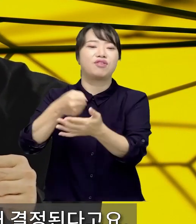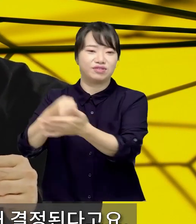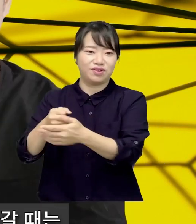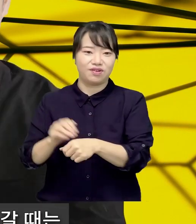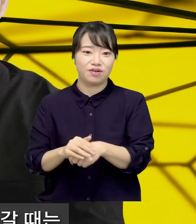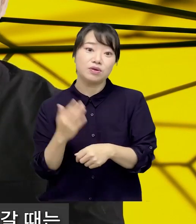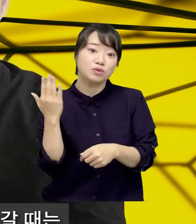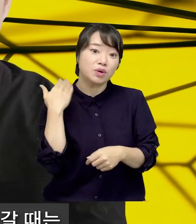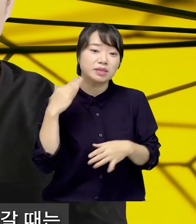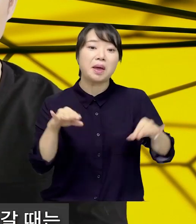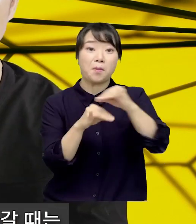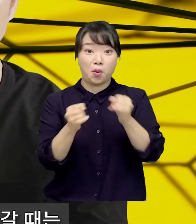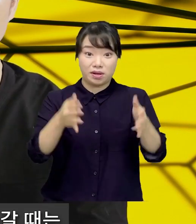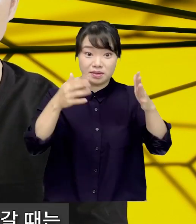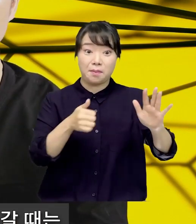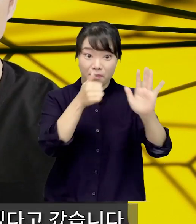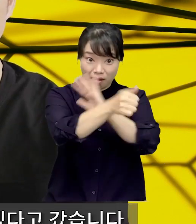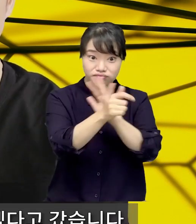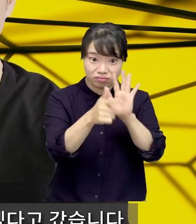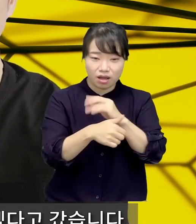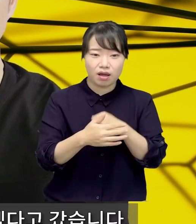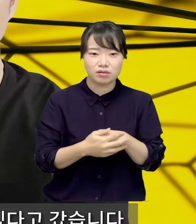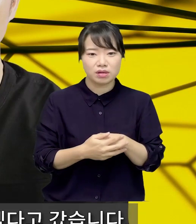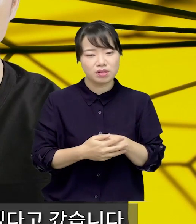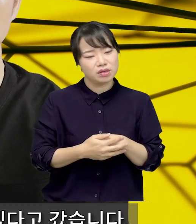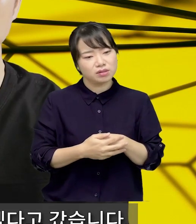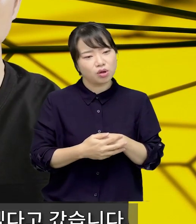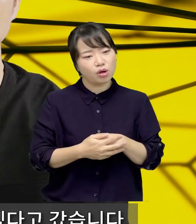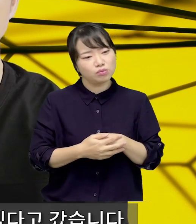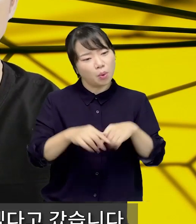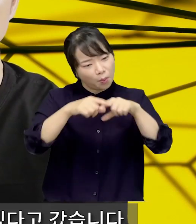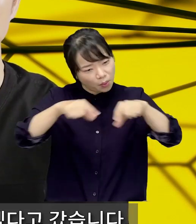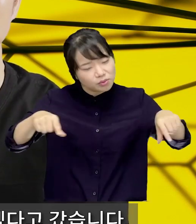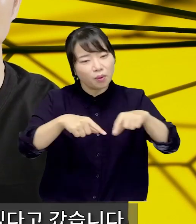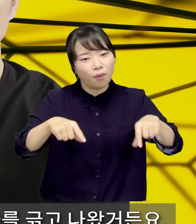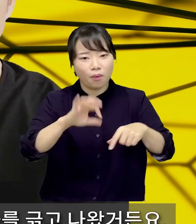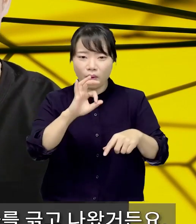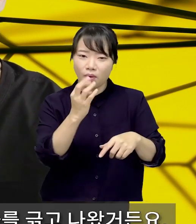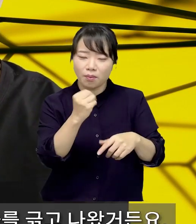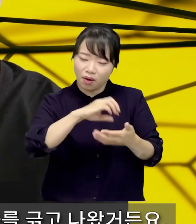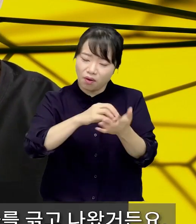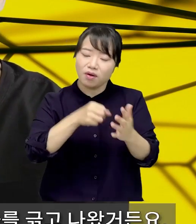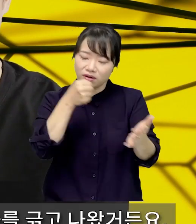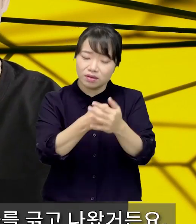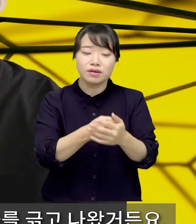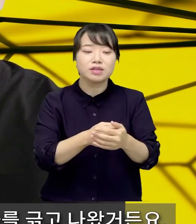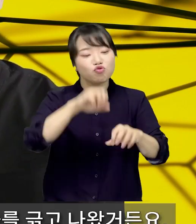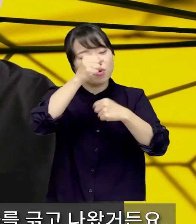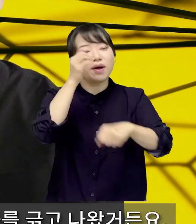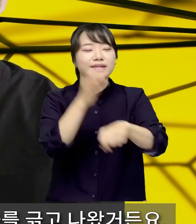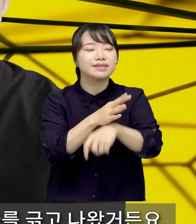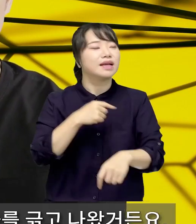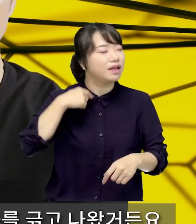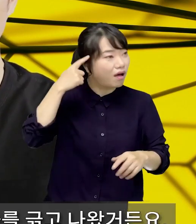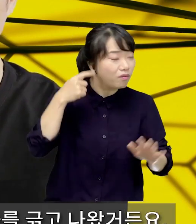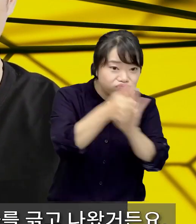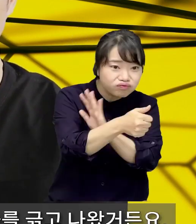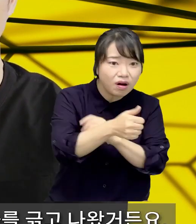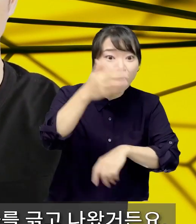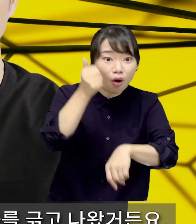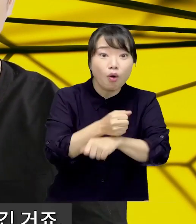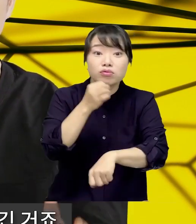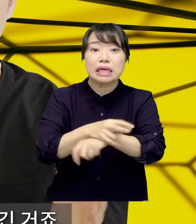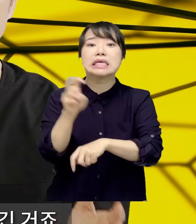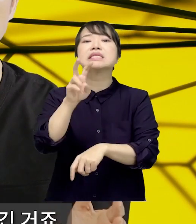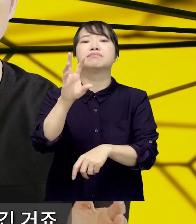결정된다고요. 얼마 전에 제가 백화점에 갈 때는 분명히 중저가 운동화를 하나 사겠다고 갔습니다. 근데 결국 저는 20만 원이 넘는 운동화를 긁고